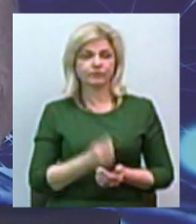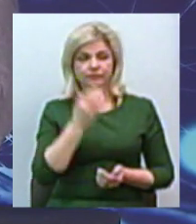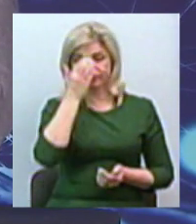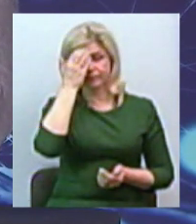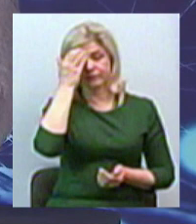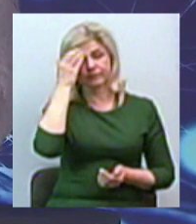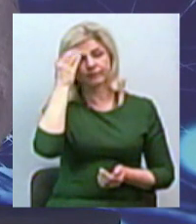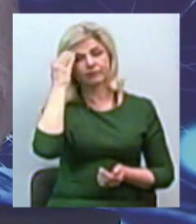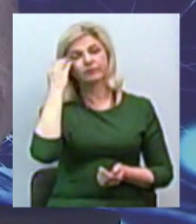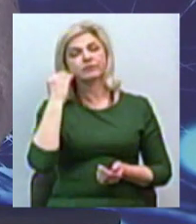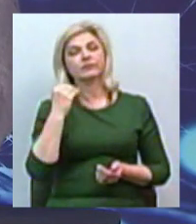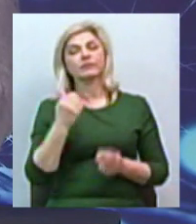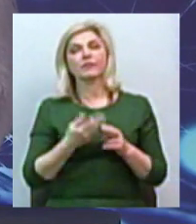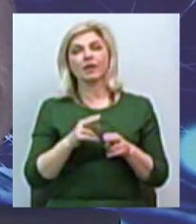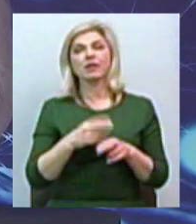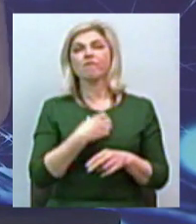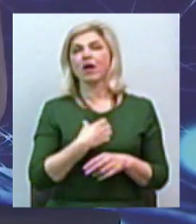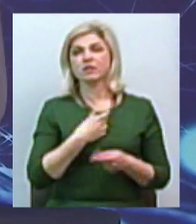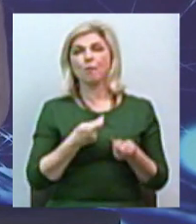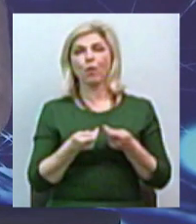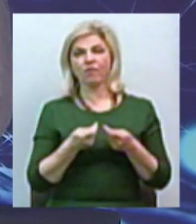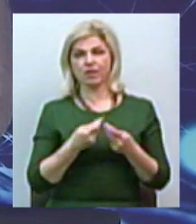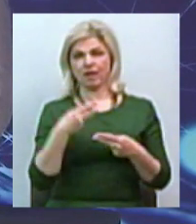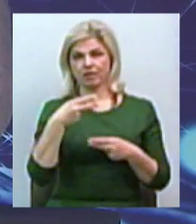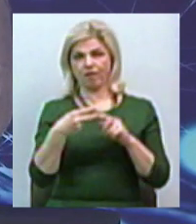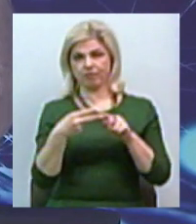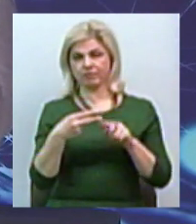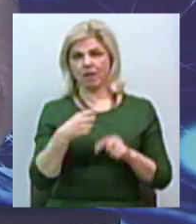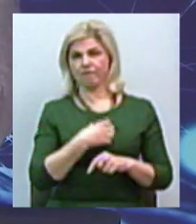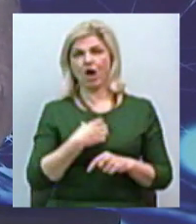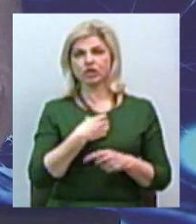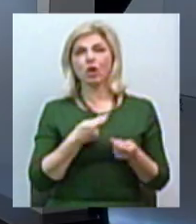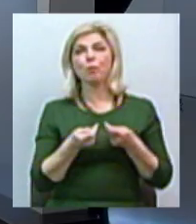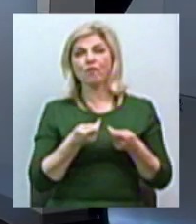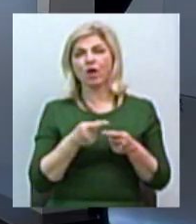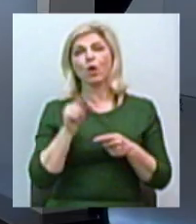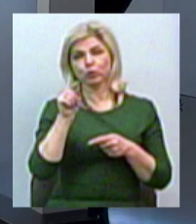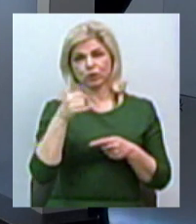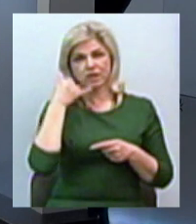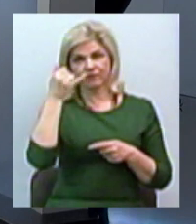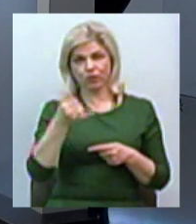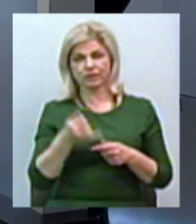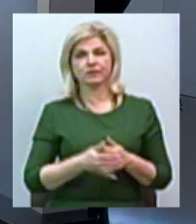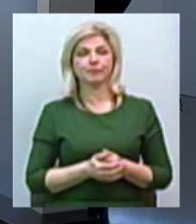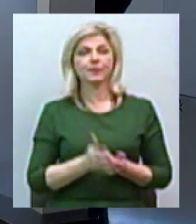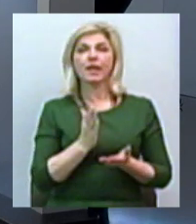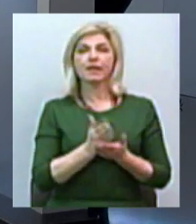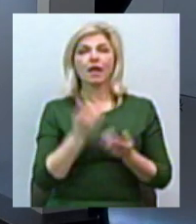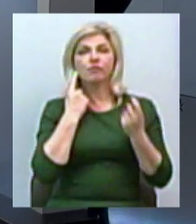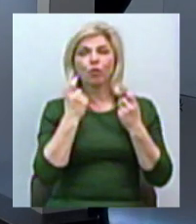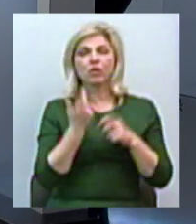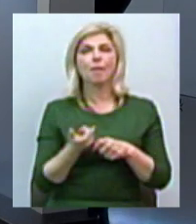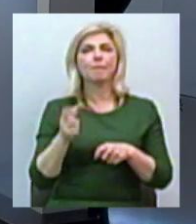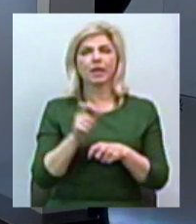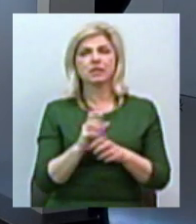Це два основних провайдерів в А вони два, тільки є. Дивіться, є інформація, що найбільше у світі